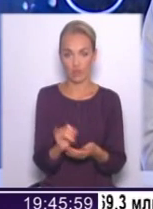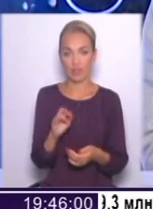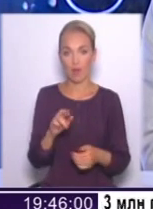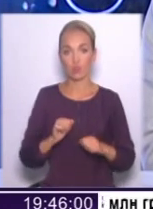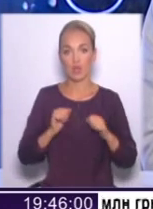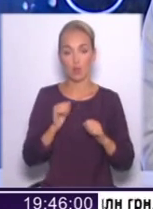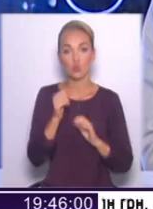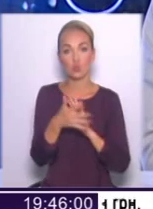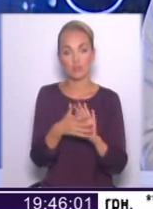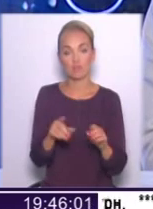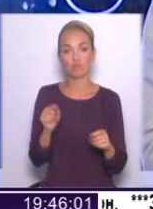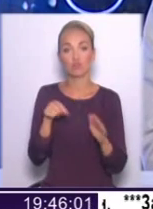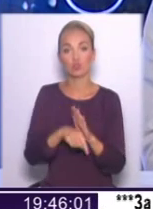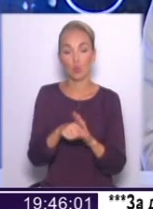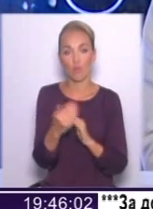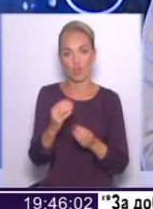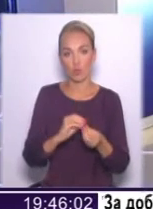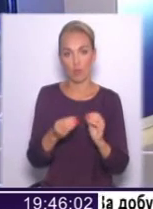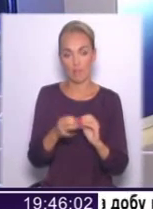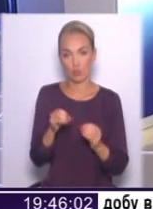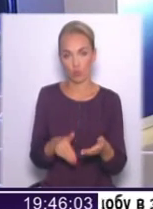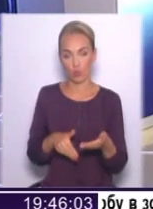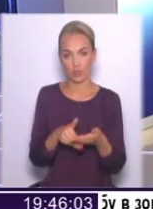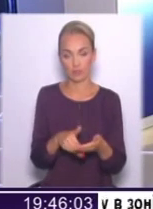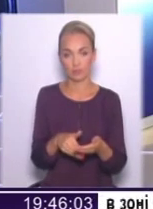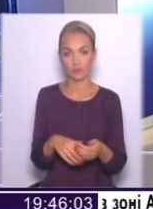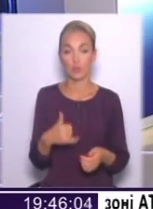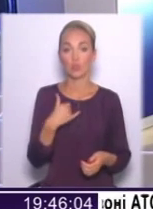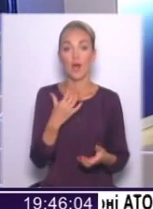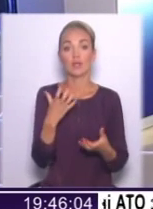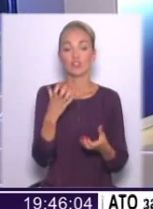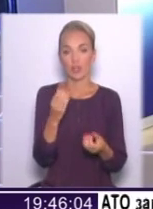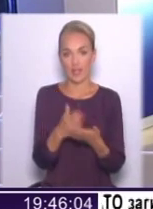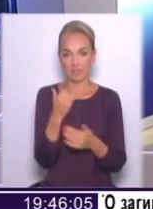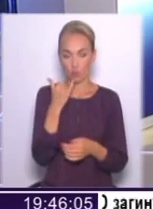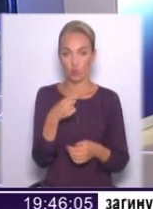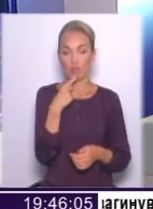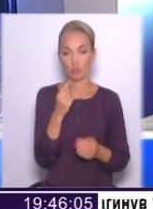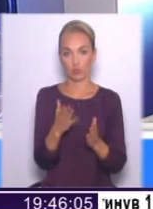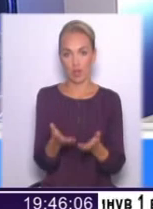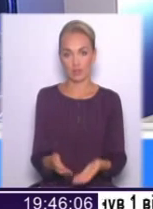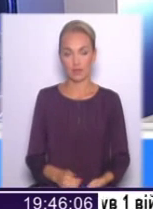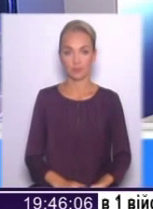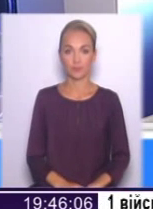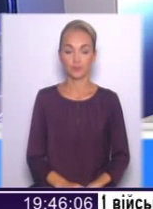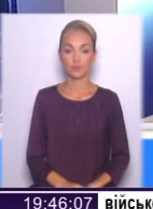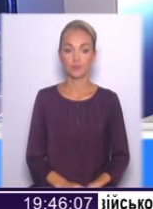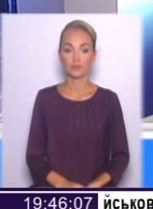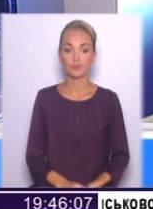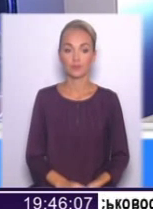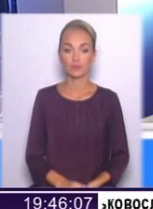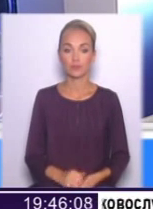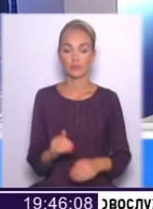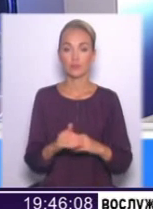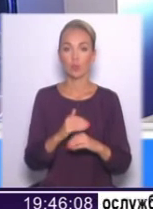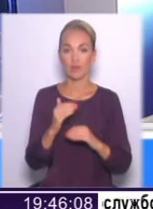постараюся зрозуміти, в чому ваша проблема. І допомогти. У нас є ще дзвіночок. Давайте слухати. Говоріть, будь ласка. Добрий вечір вам.